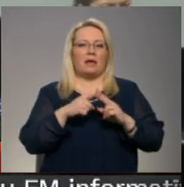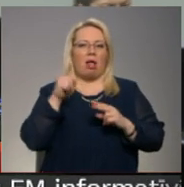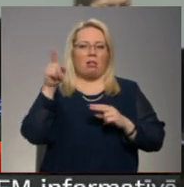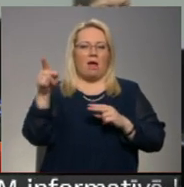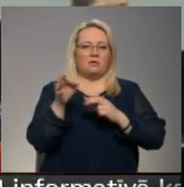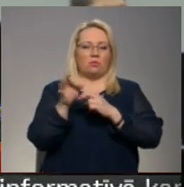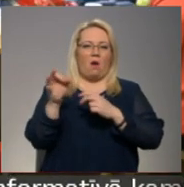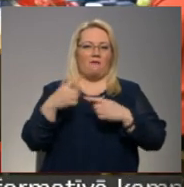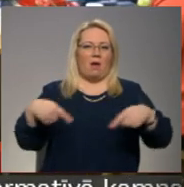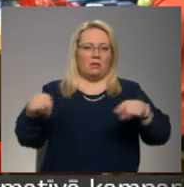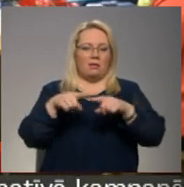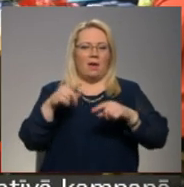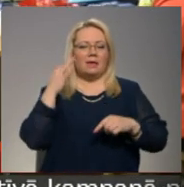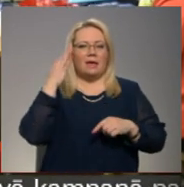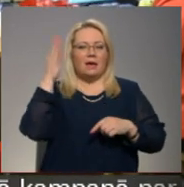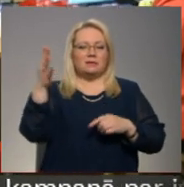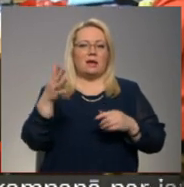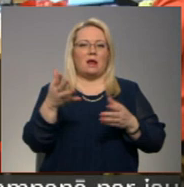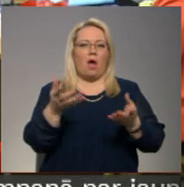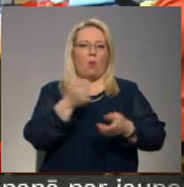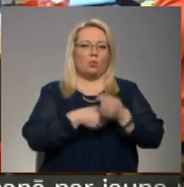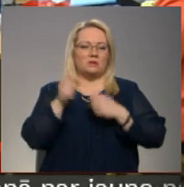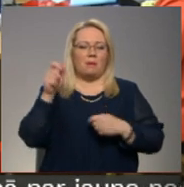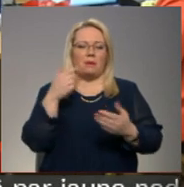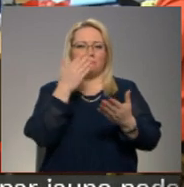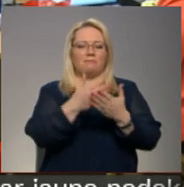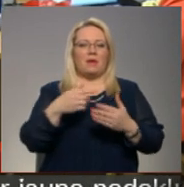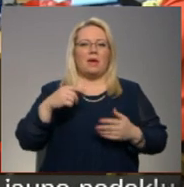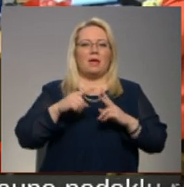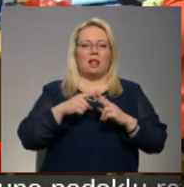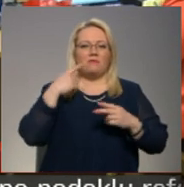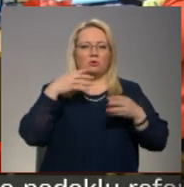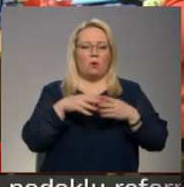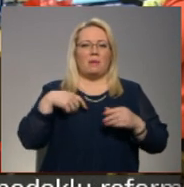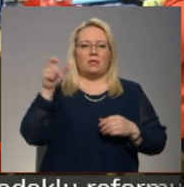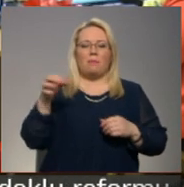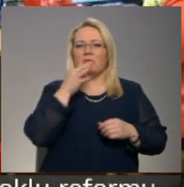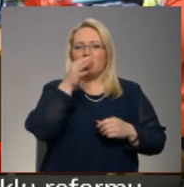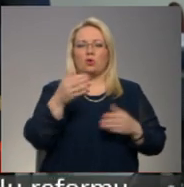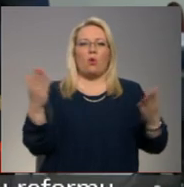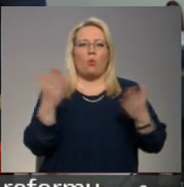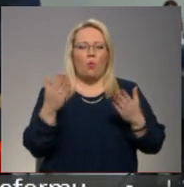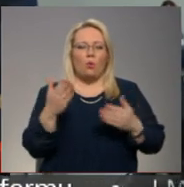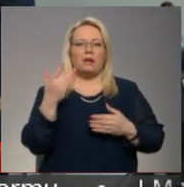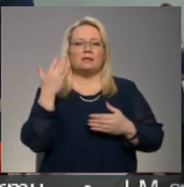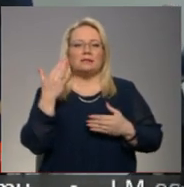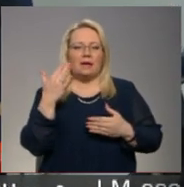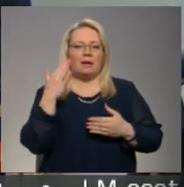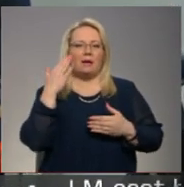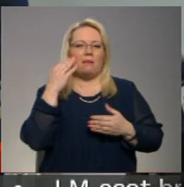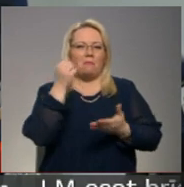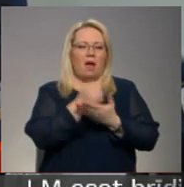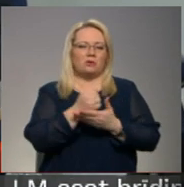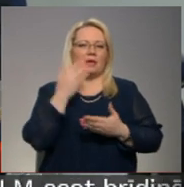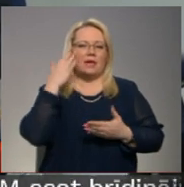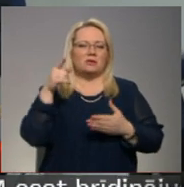novada virzienā. Ieceru uzņēmēji prezentēja Jāugavas novada deputātiem gan neatklājot, cik un kuros novada pagastos iecerētas